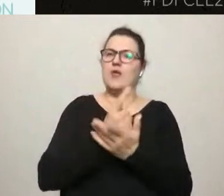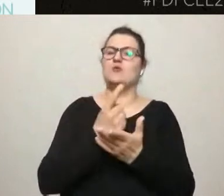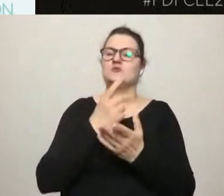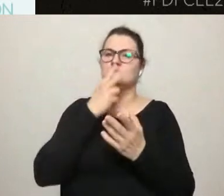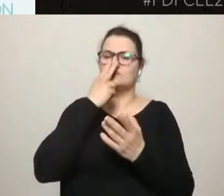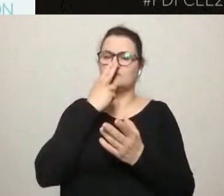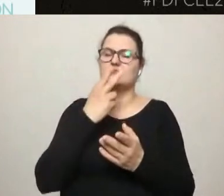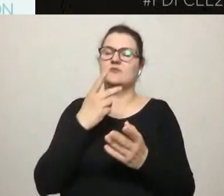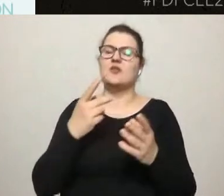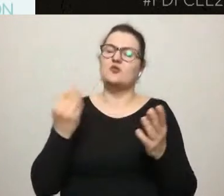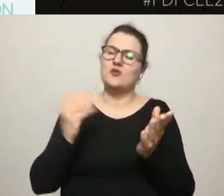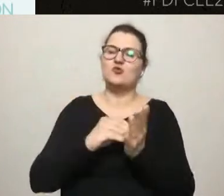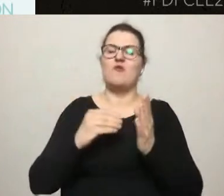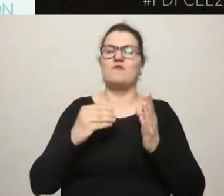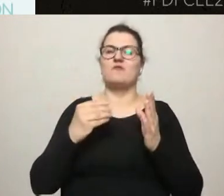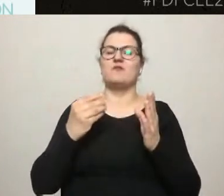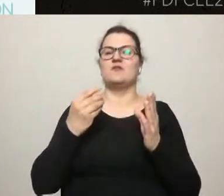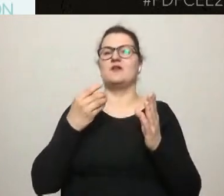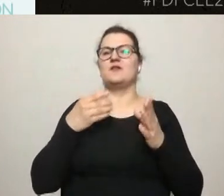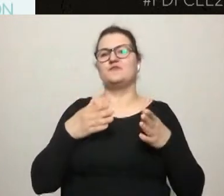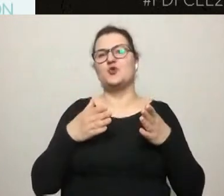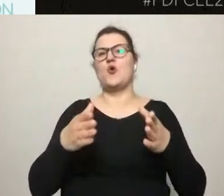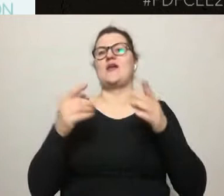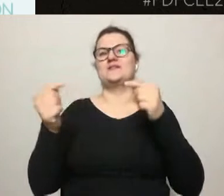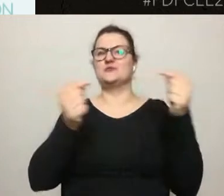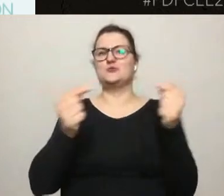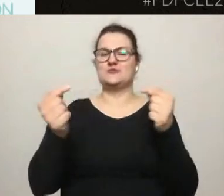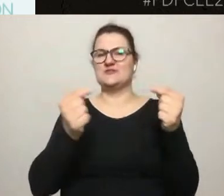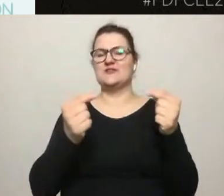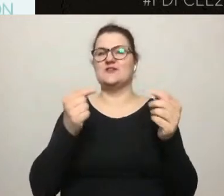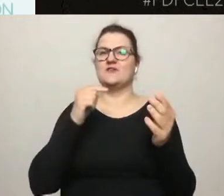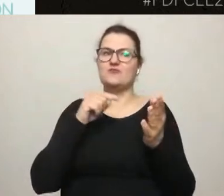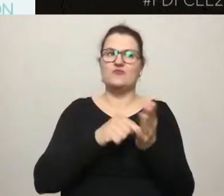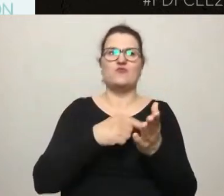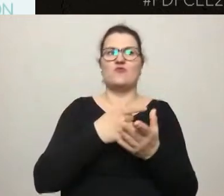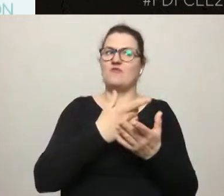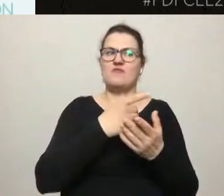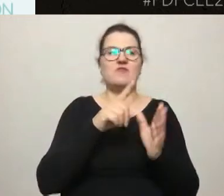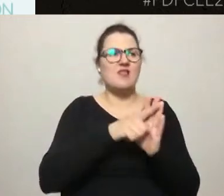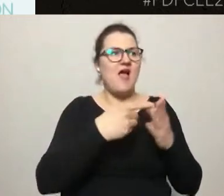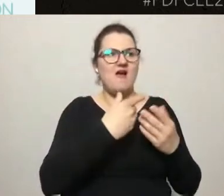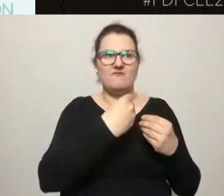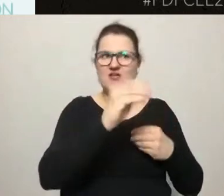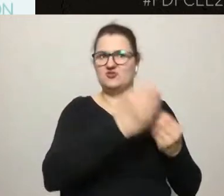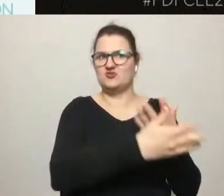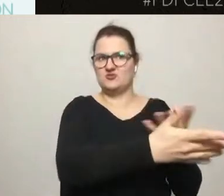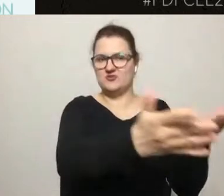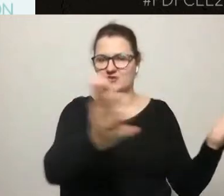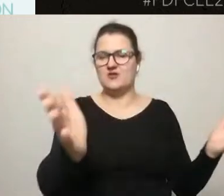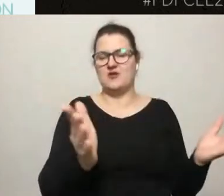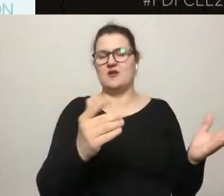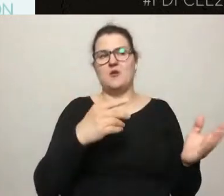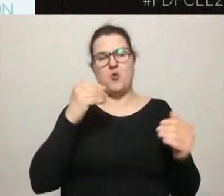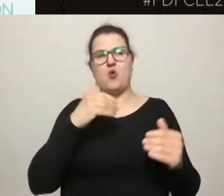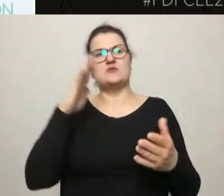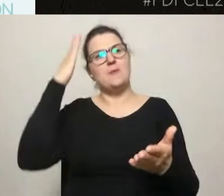uczestników oswoić się z planem, dowiedzieć, że on w ogóle powstaje, czego dotyczy, jakiego obszaru, zadać